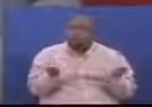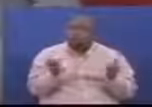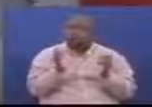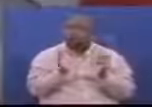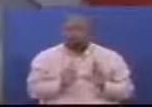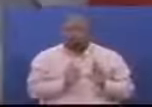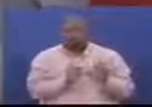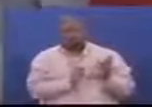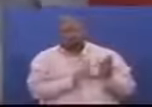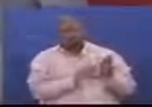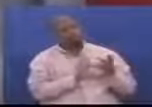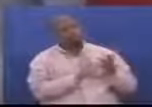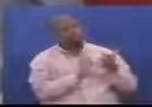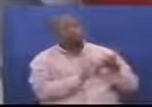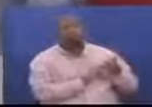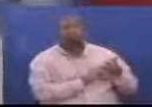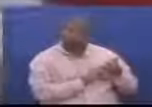takuimu